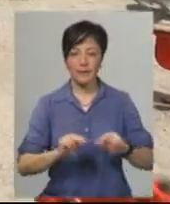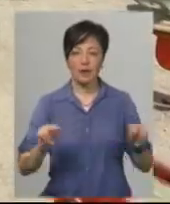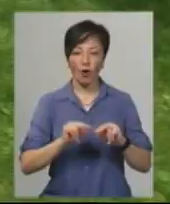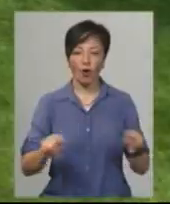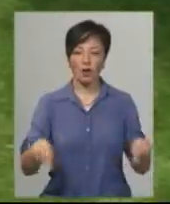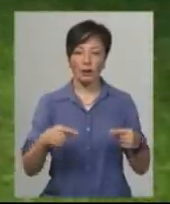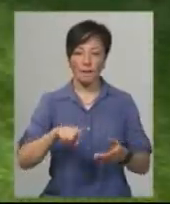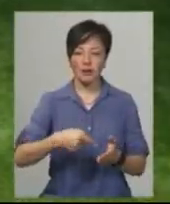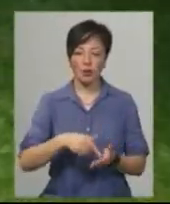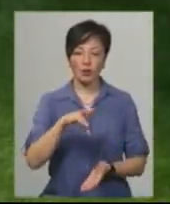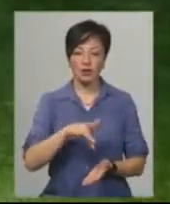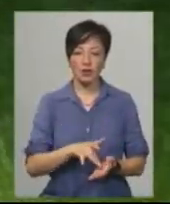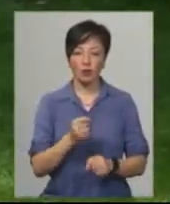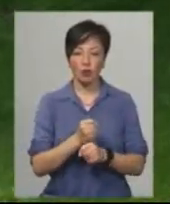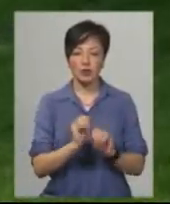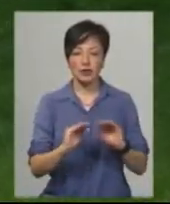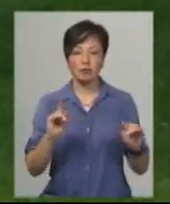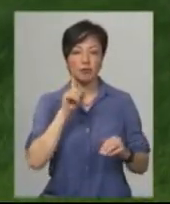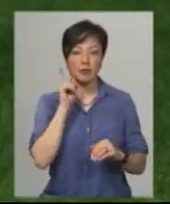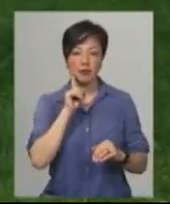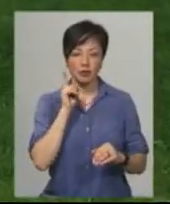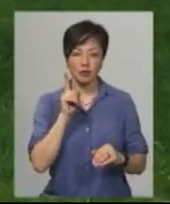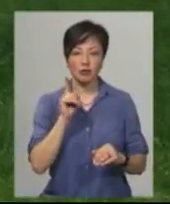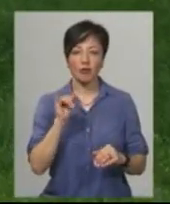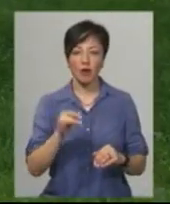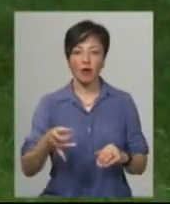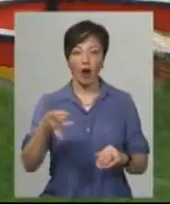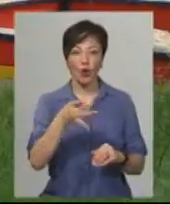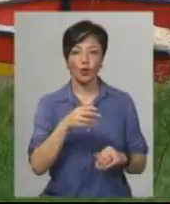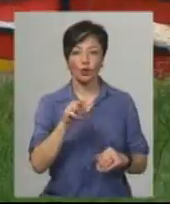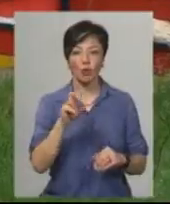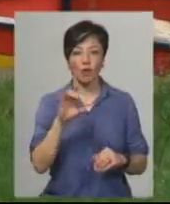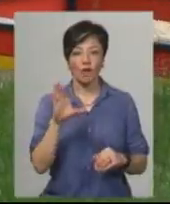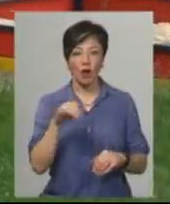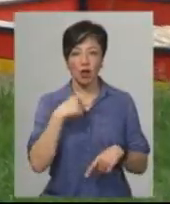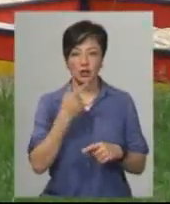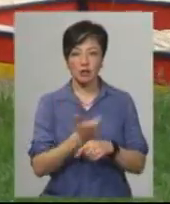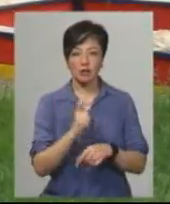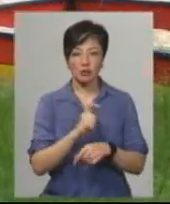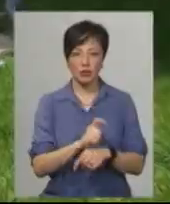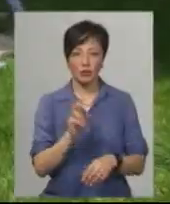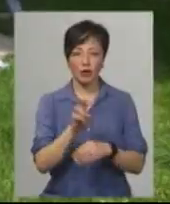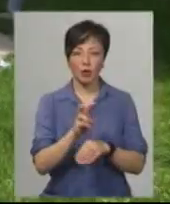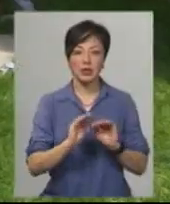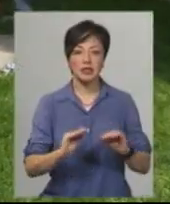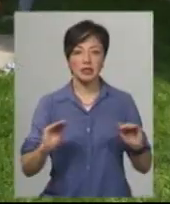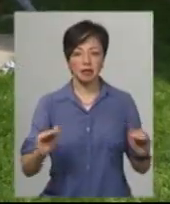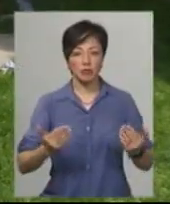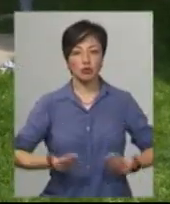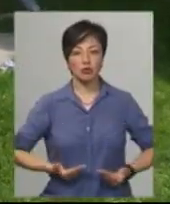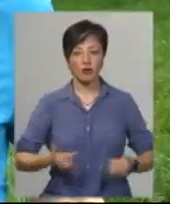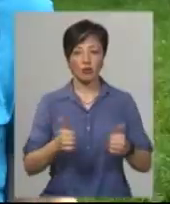-організатор міського центру по роботі із дітьми та підлітками, що розташовуються в мікрорайоні Дубове, каже, здебільшого до них приходять діти, які